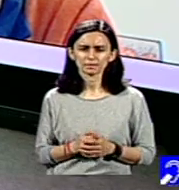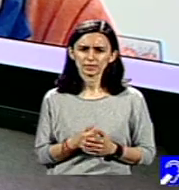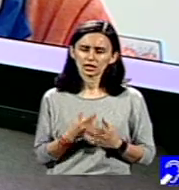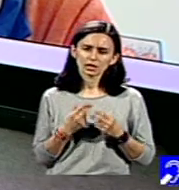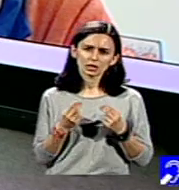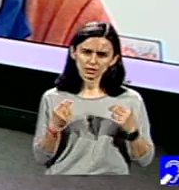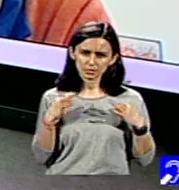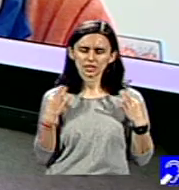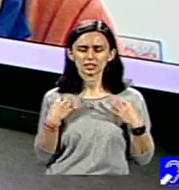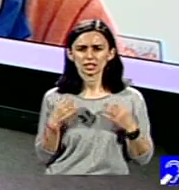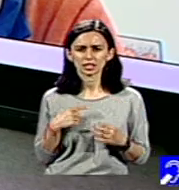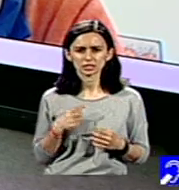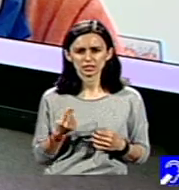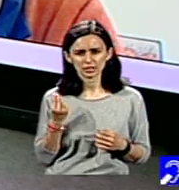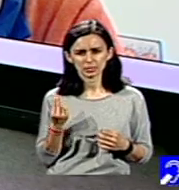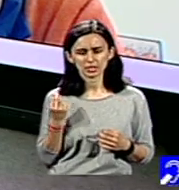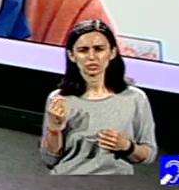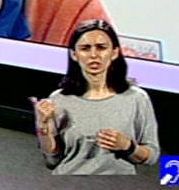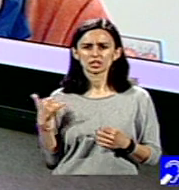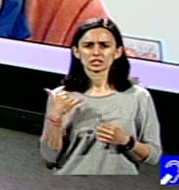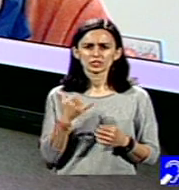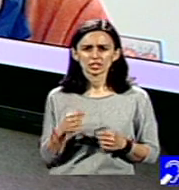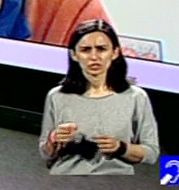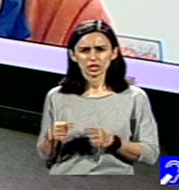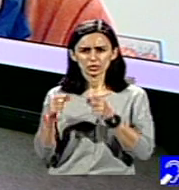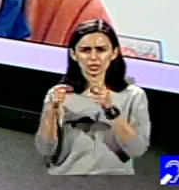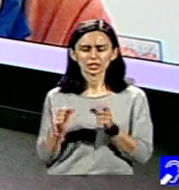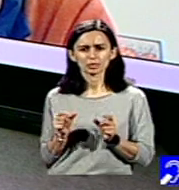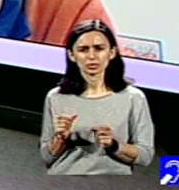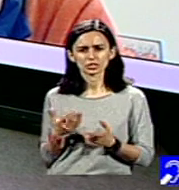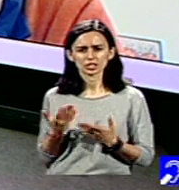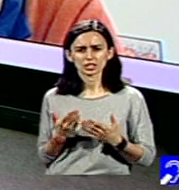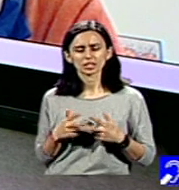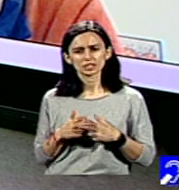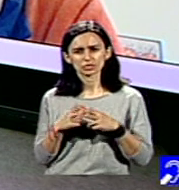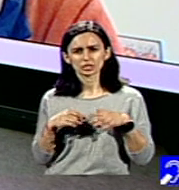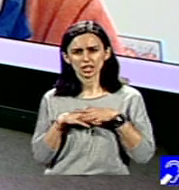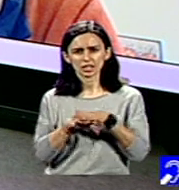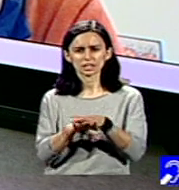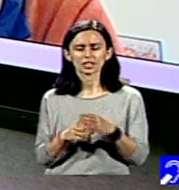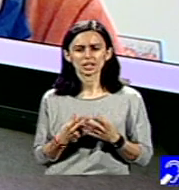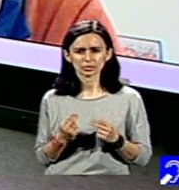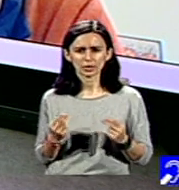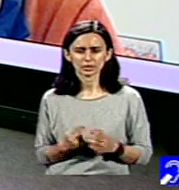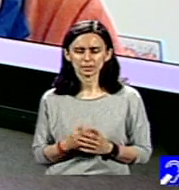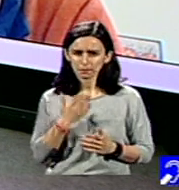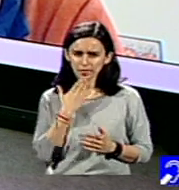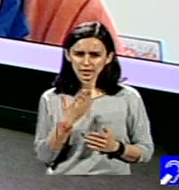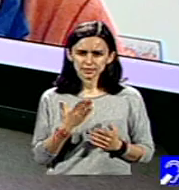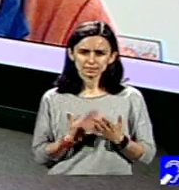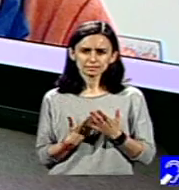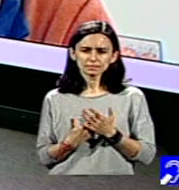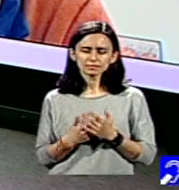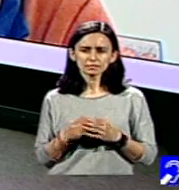și să fie bine, să vină și partea asta de unitate protejată care să aducă și mai multe incluziune. Mulțumesc foarte mult pentru prezența la Fără